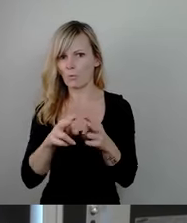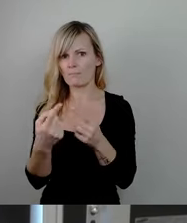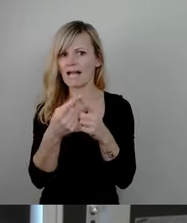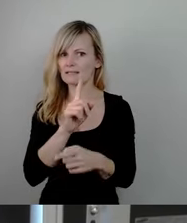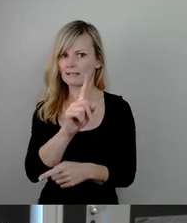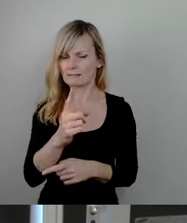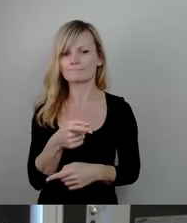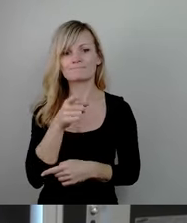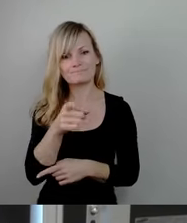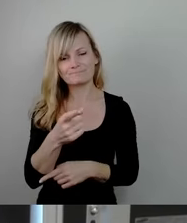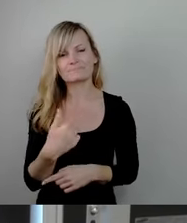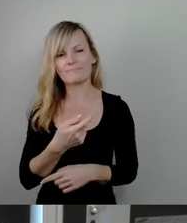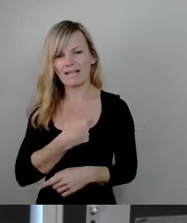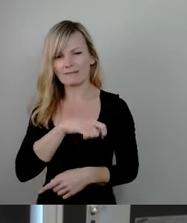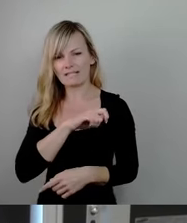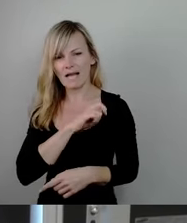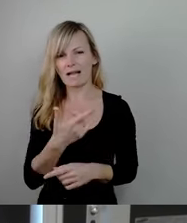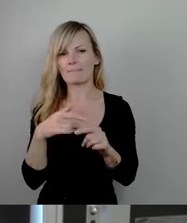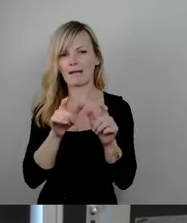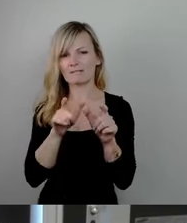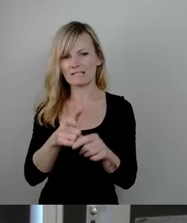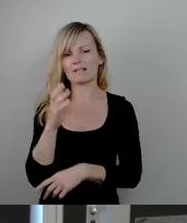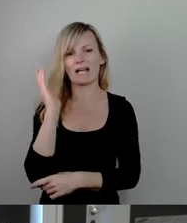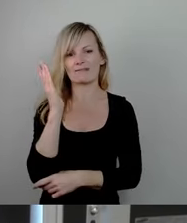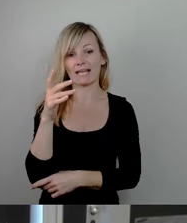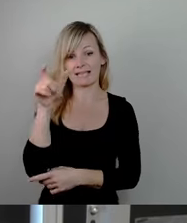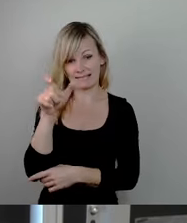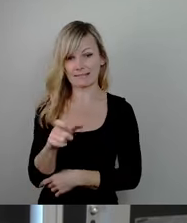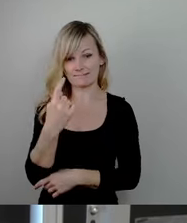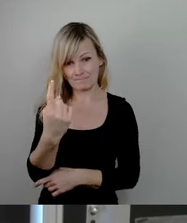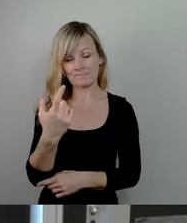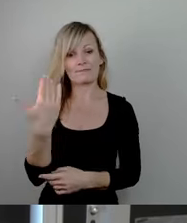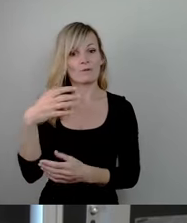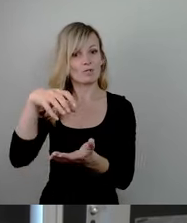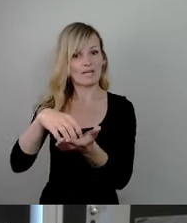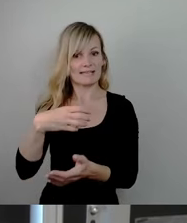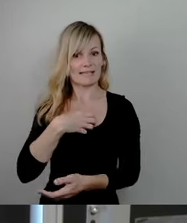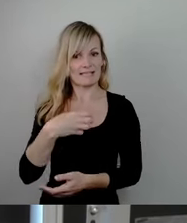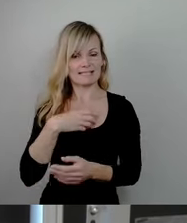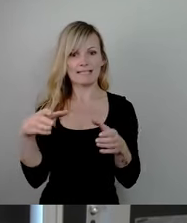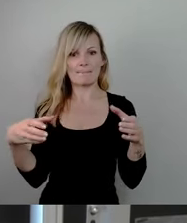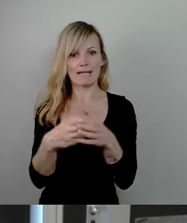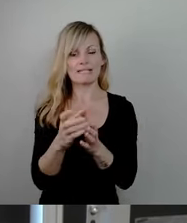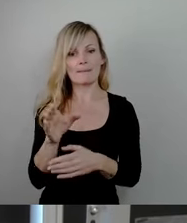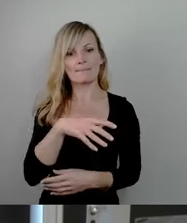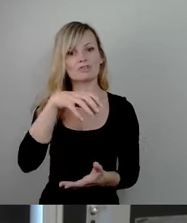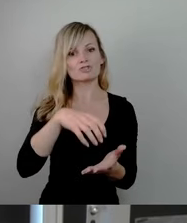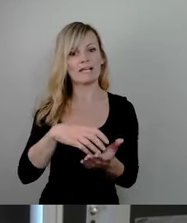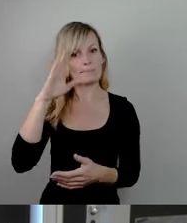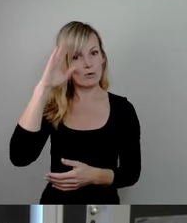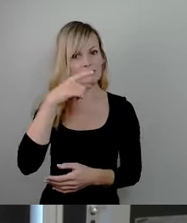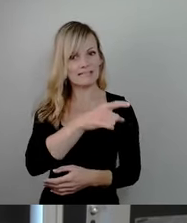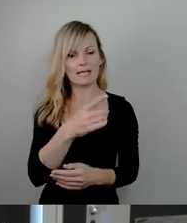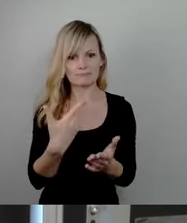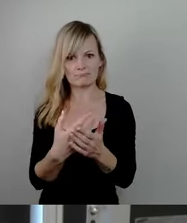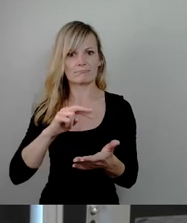geschätzte, kriminalpräventive Referent der Stadt gemeinsam mit der Polizei seine Pläne vor. Er wolle ein Ort,